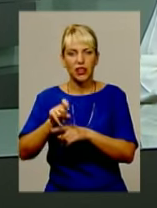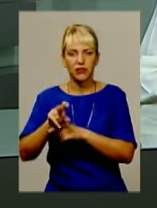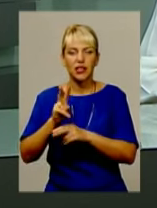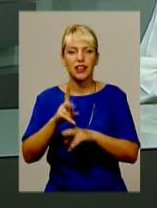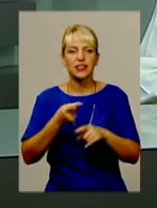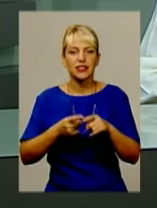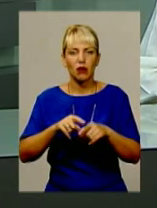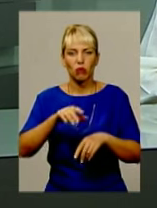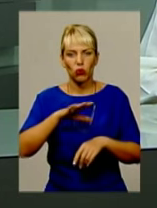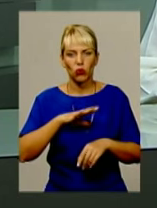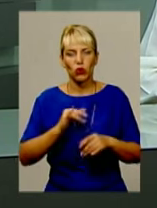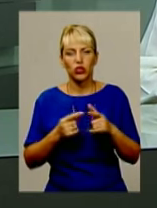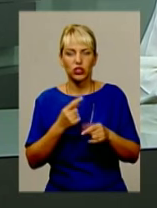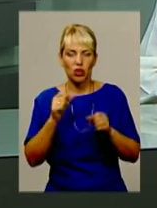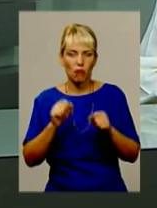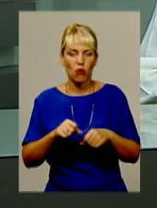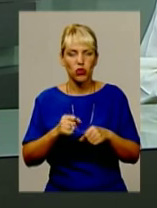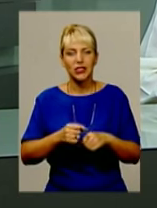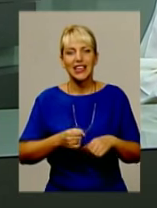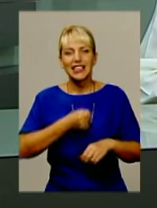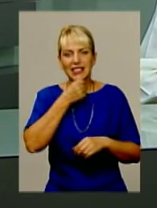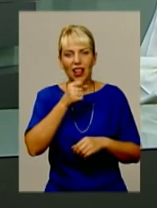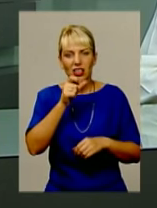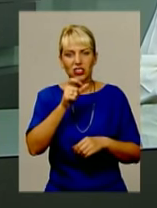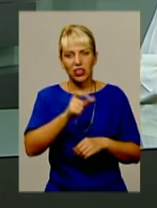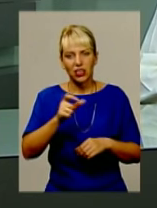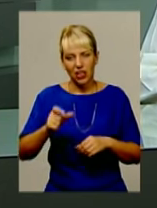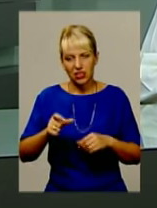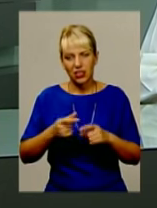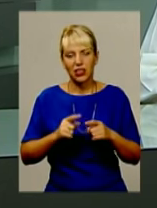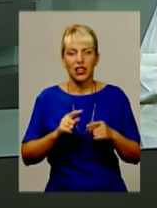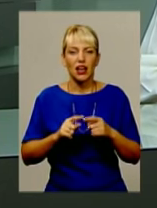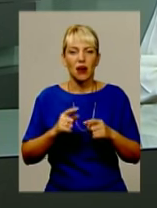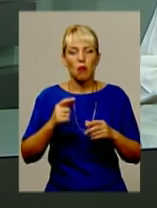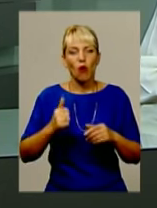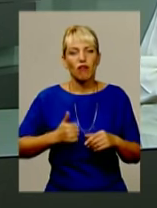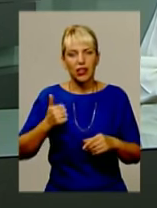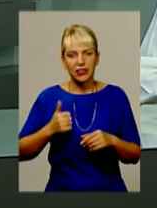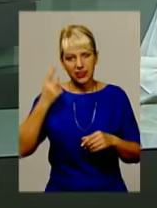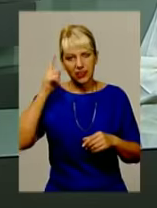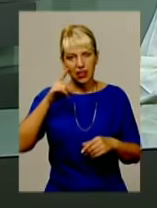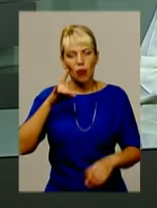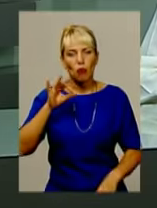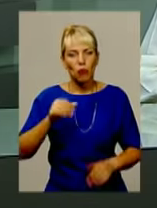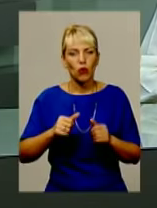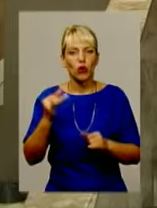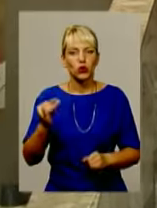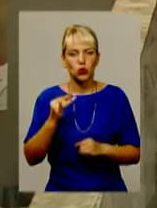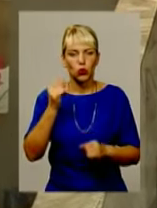чи можуть хмельницькі старшокласники похвалитися непоганими знаннями про минуле України, дізнавалися наші журналісти.